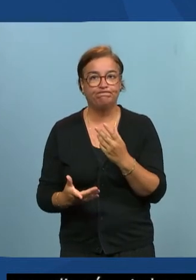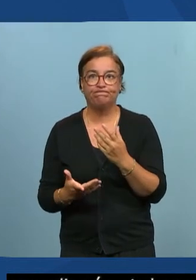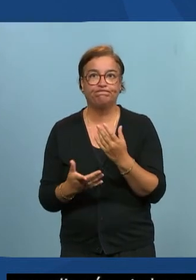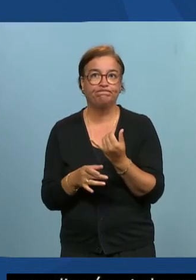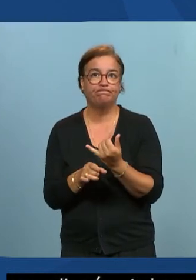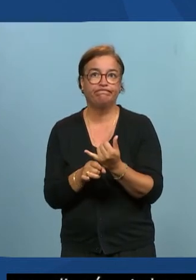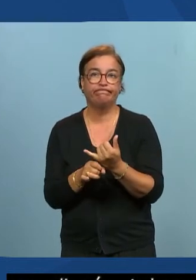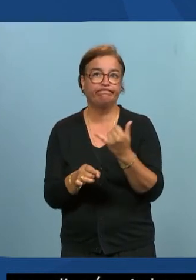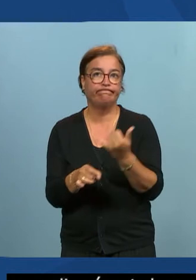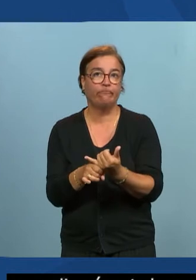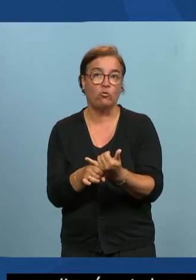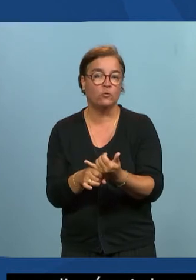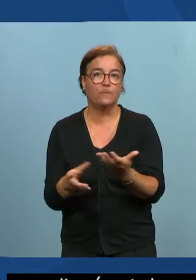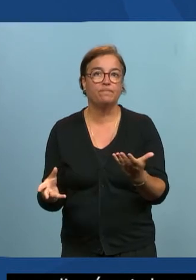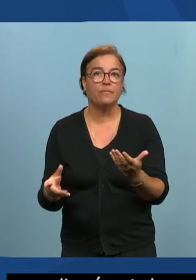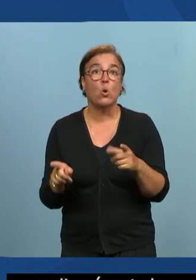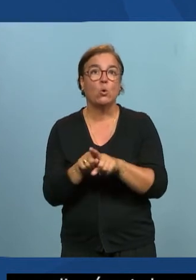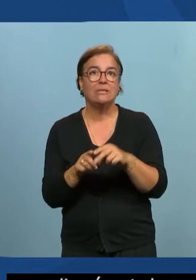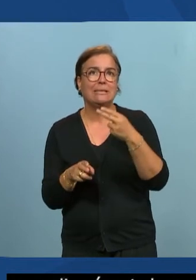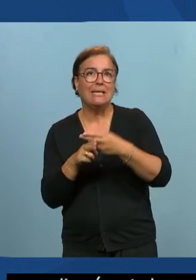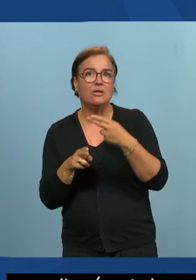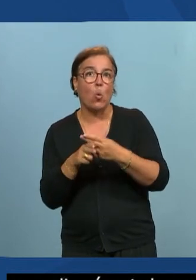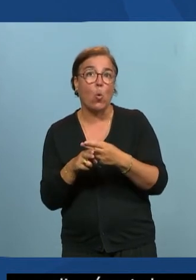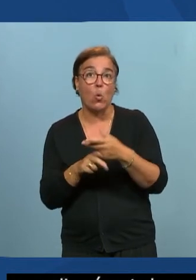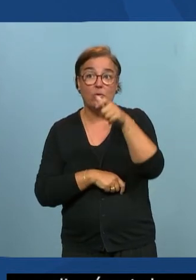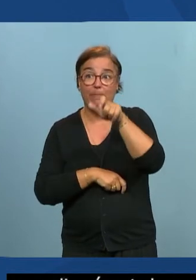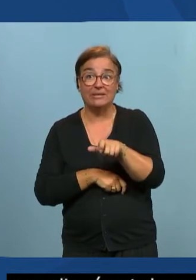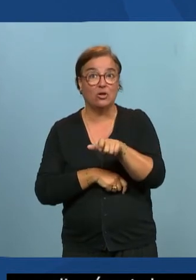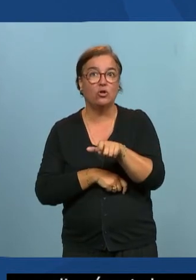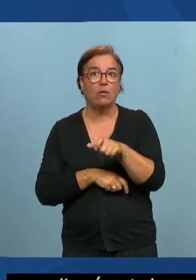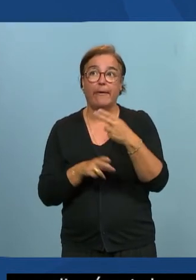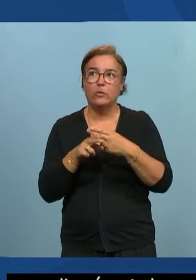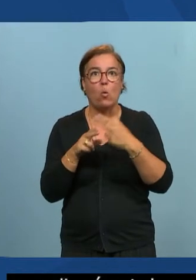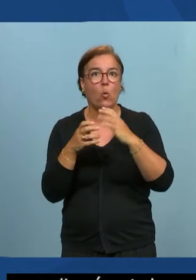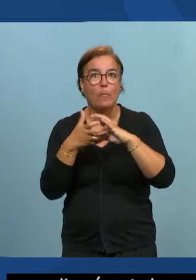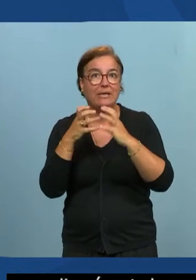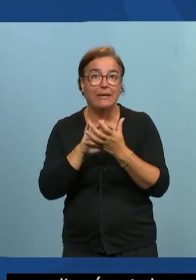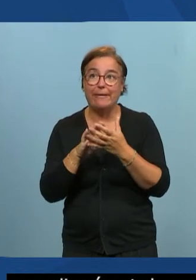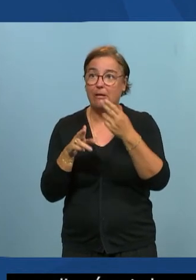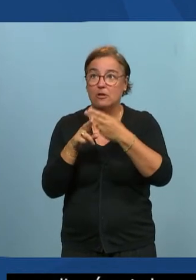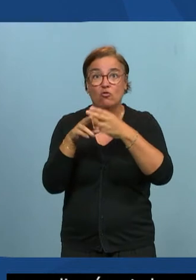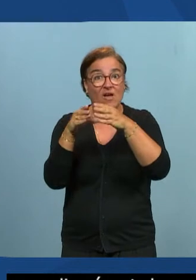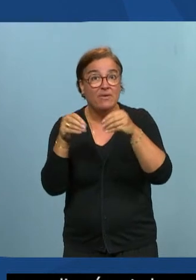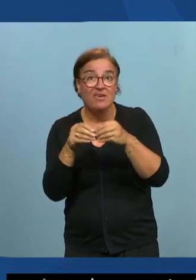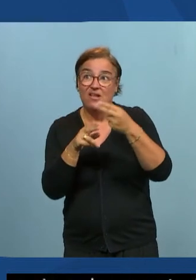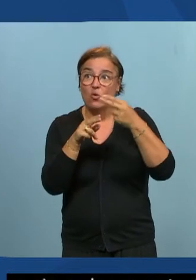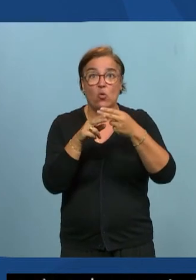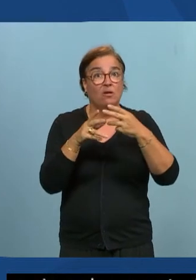non en main et non propre là aussi on a tous des noms compliqués et on peut les noms des entreprises